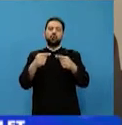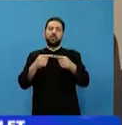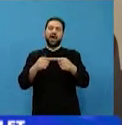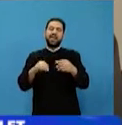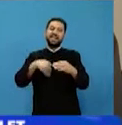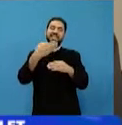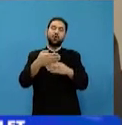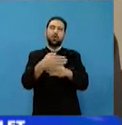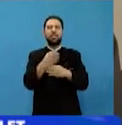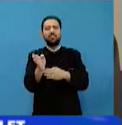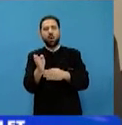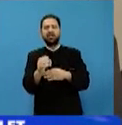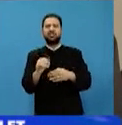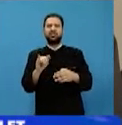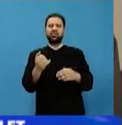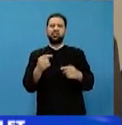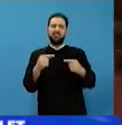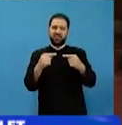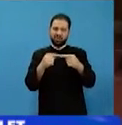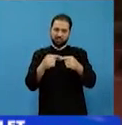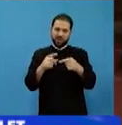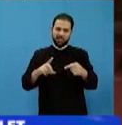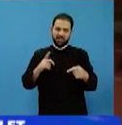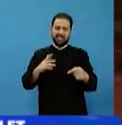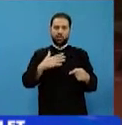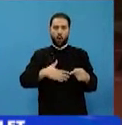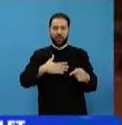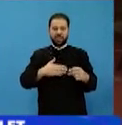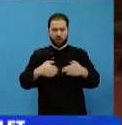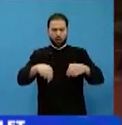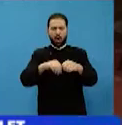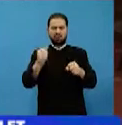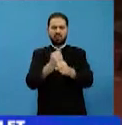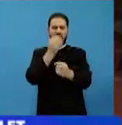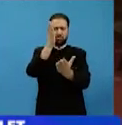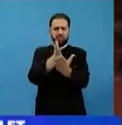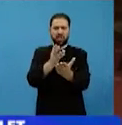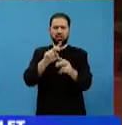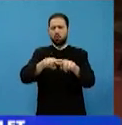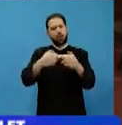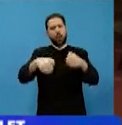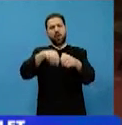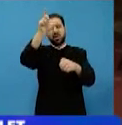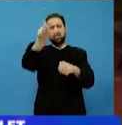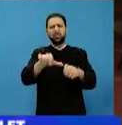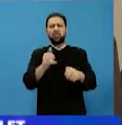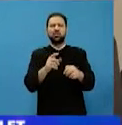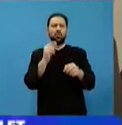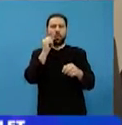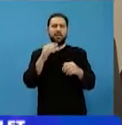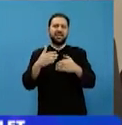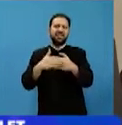Și vrășmașii, primul rând, sunt dorința noastră de a face dreptate cu noi înșine și cu cei din jurul nostru. Apoi,